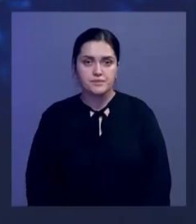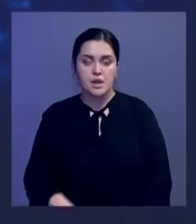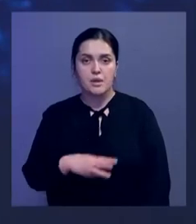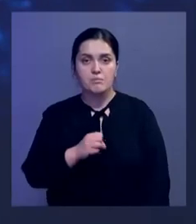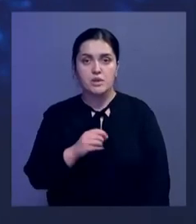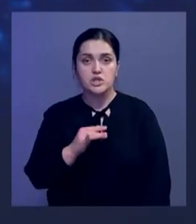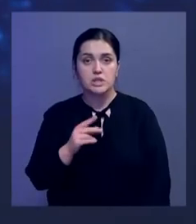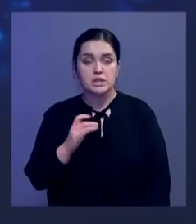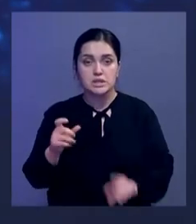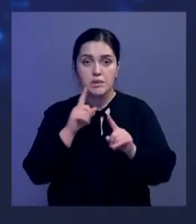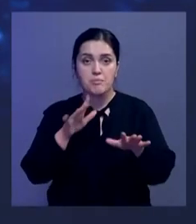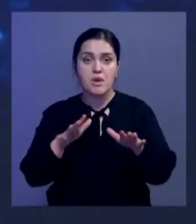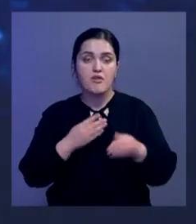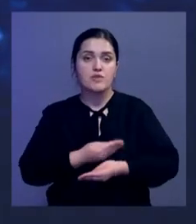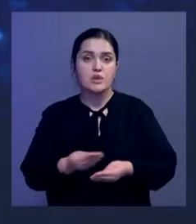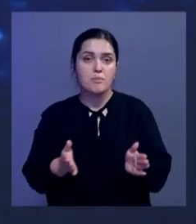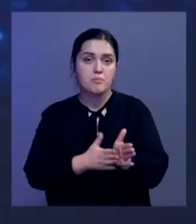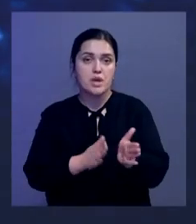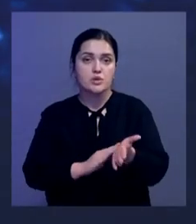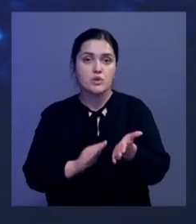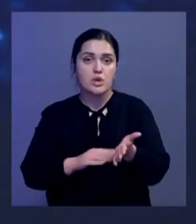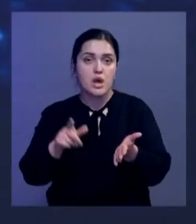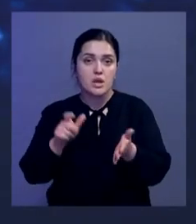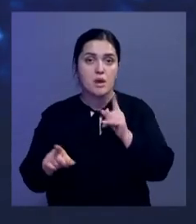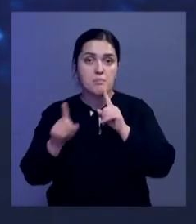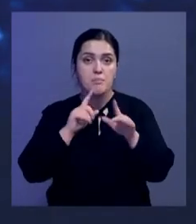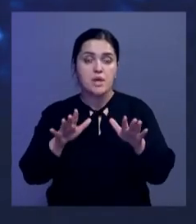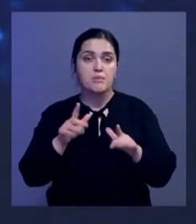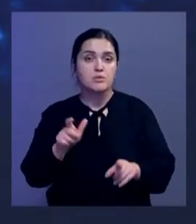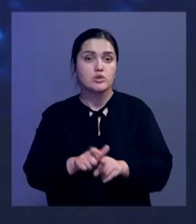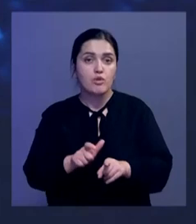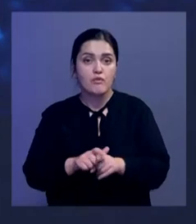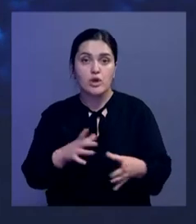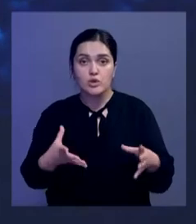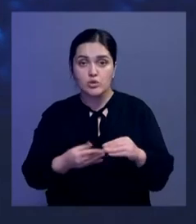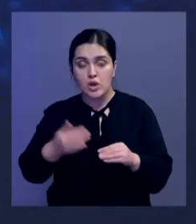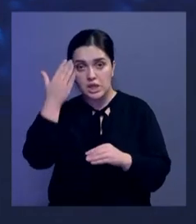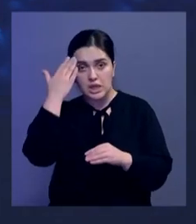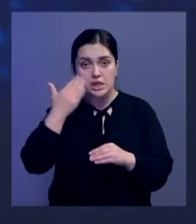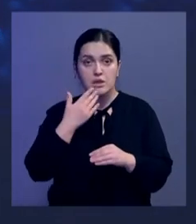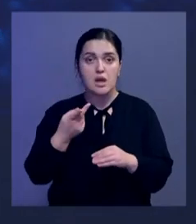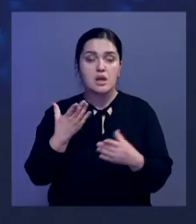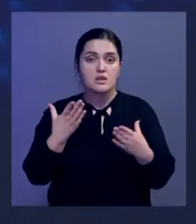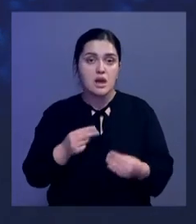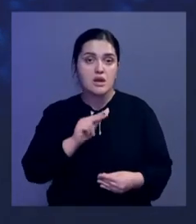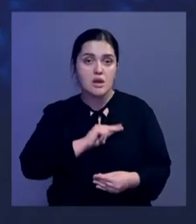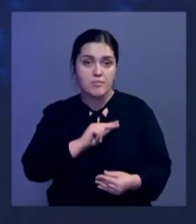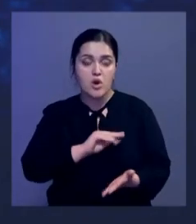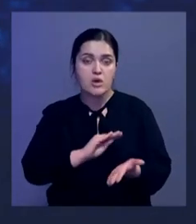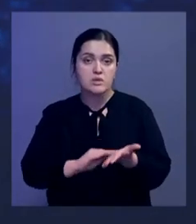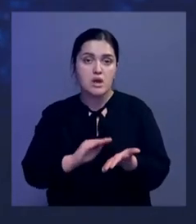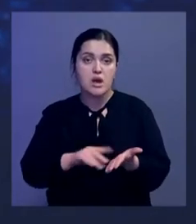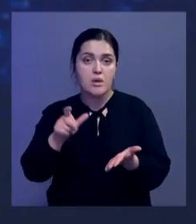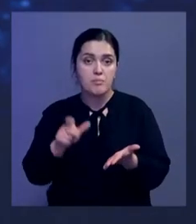Мажелисе парламента вручили премию для журналистов в парламент СЮЗ. Ее итоги подвели еще летом, накануне Дня работников средств массовой